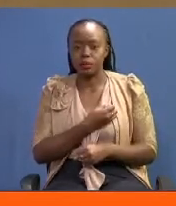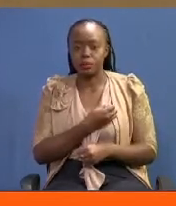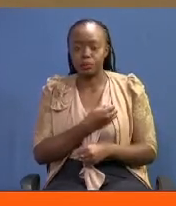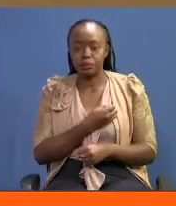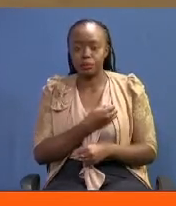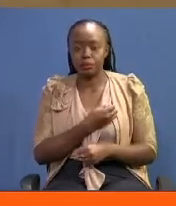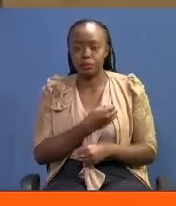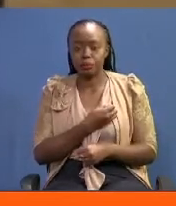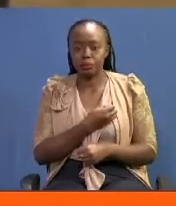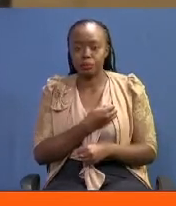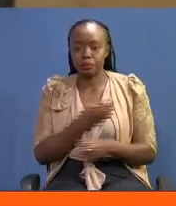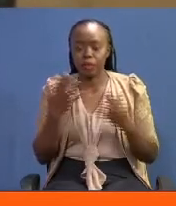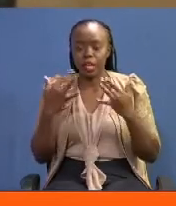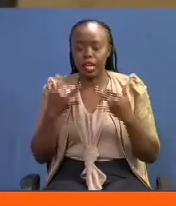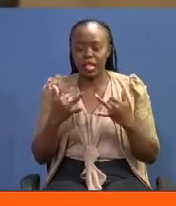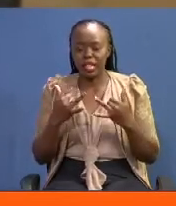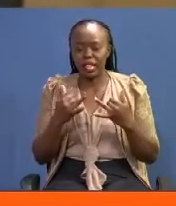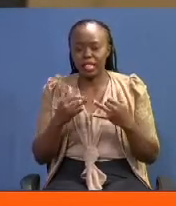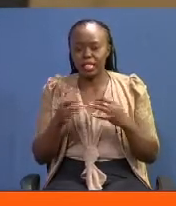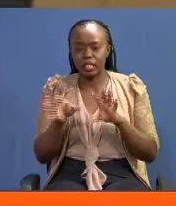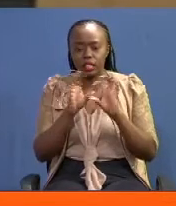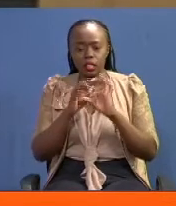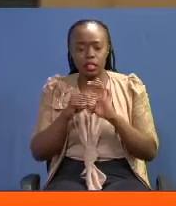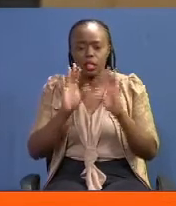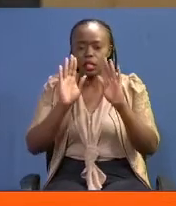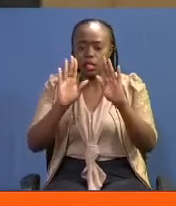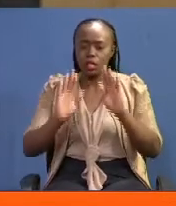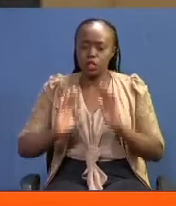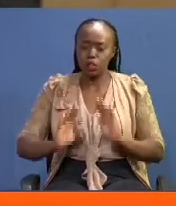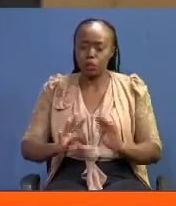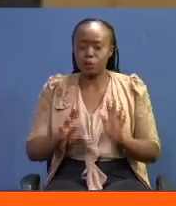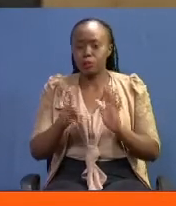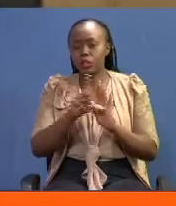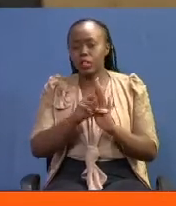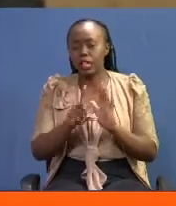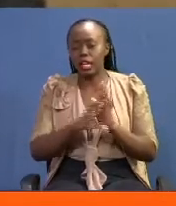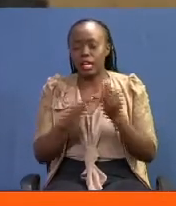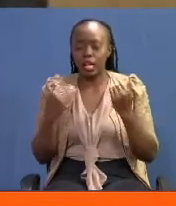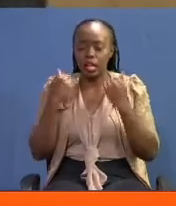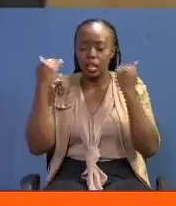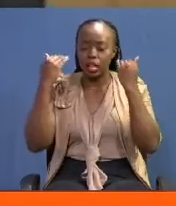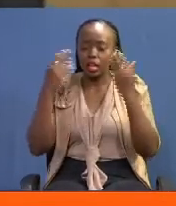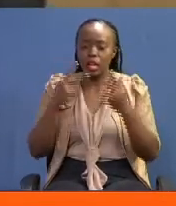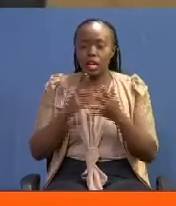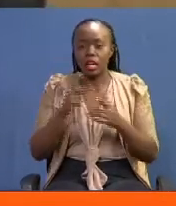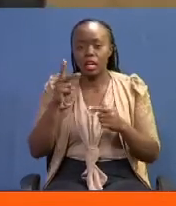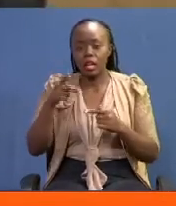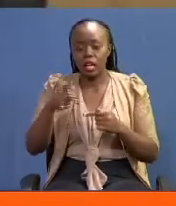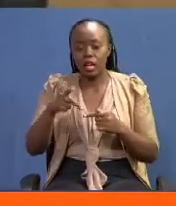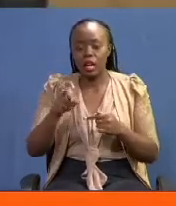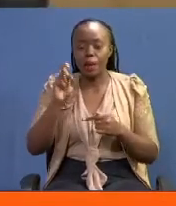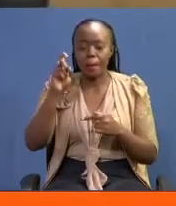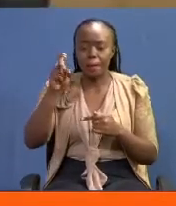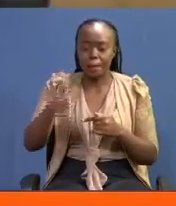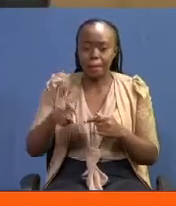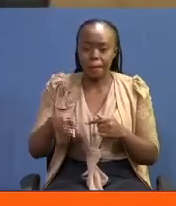Let us realize that we have an important judicial process that must be handled